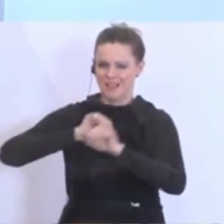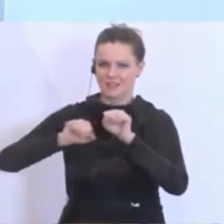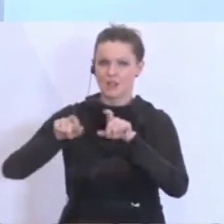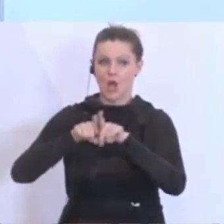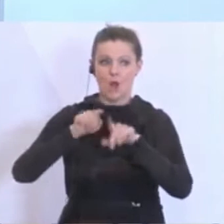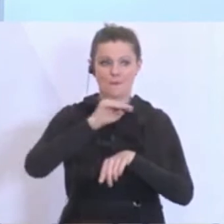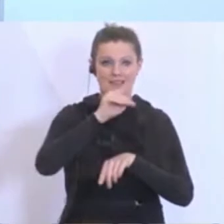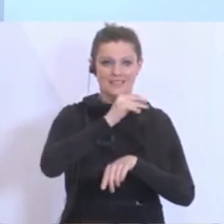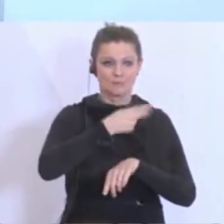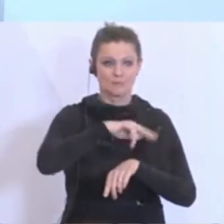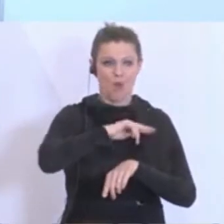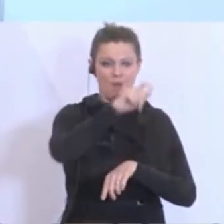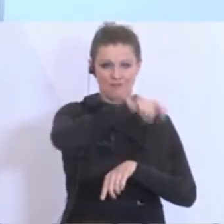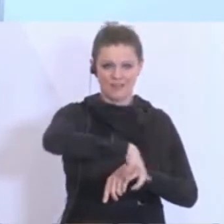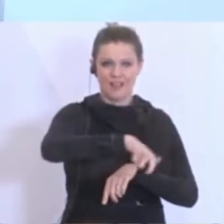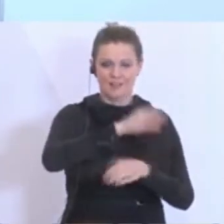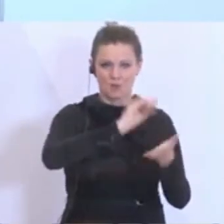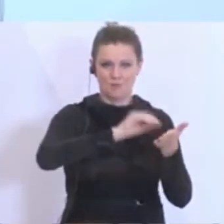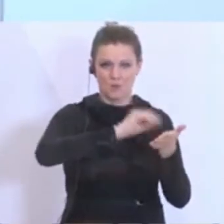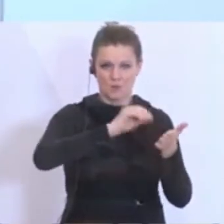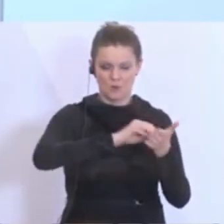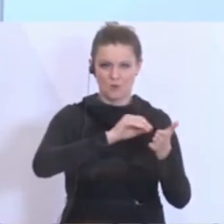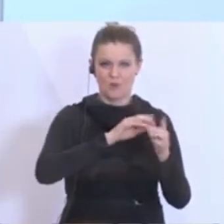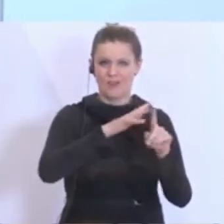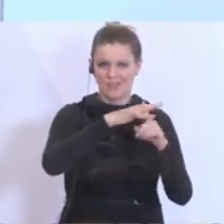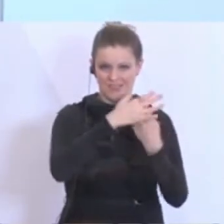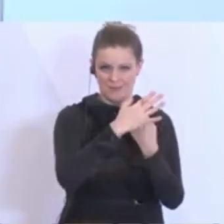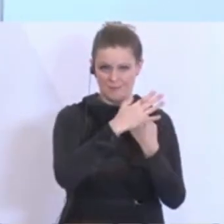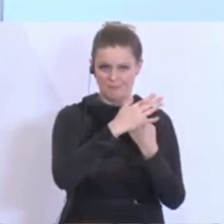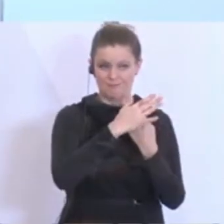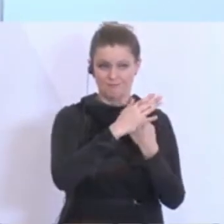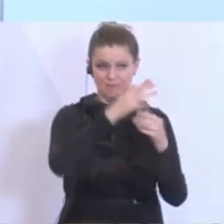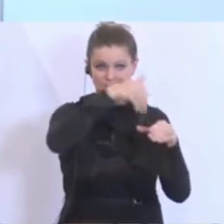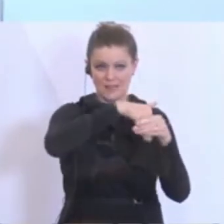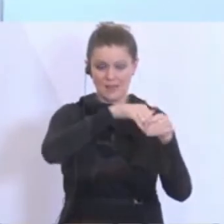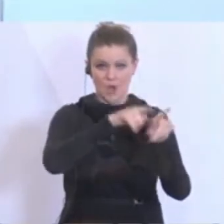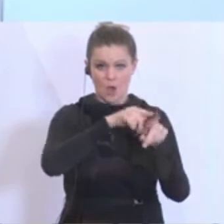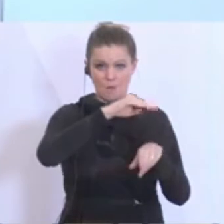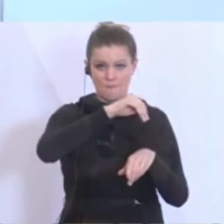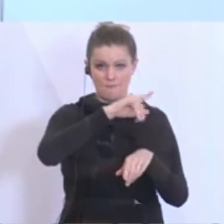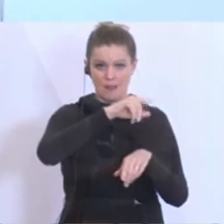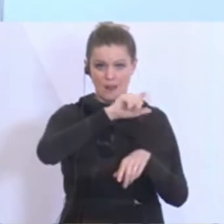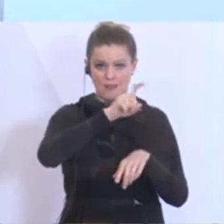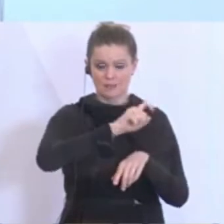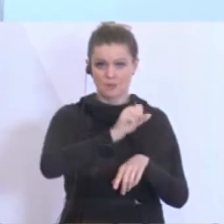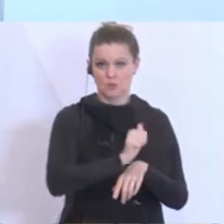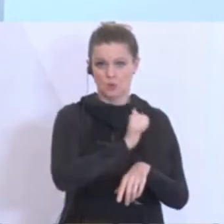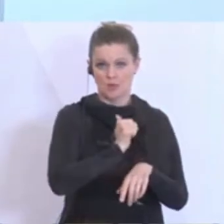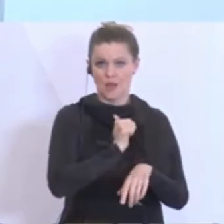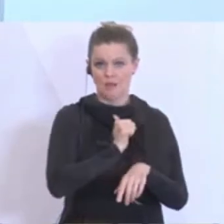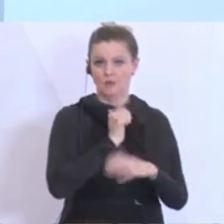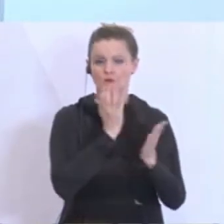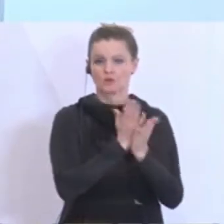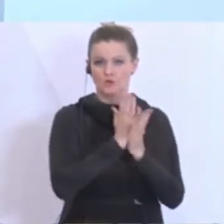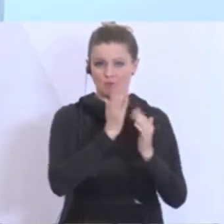Milizbeauftragten, vorwiegend bestehend auch aus Milizsoldaten, ist konstituiert und